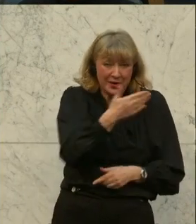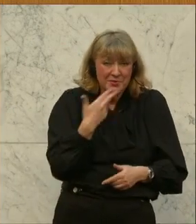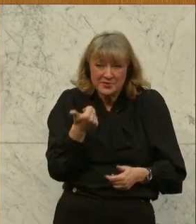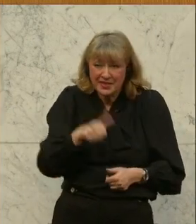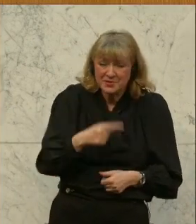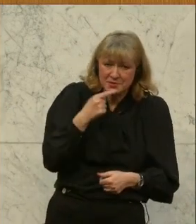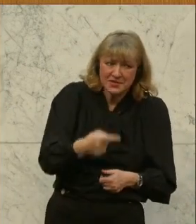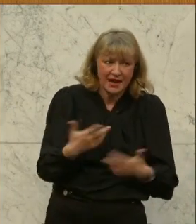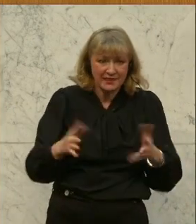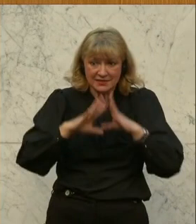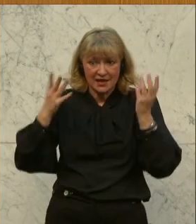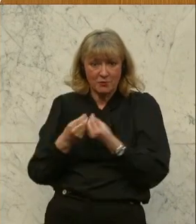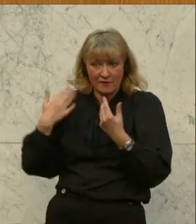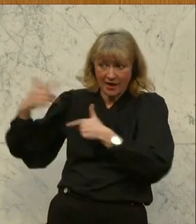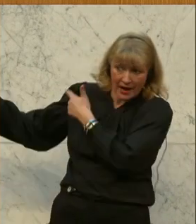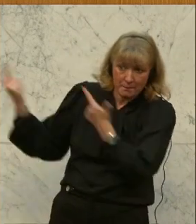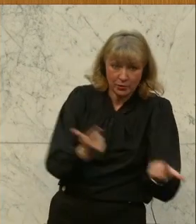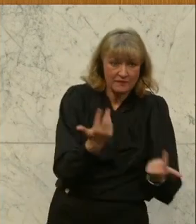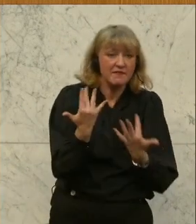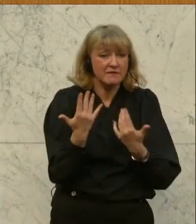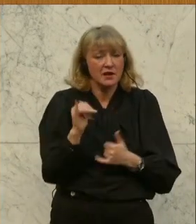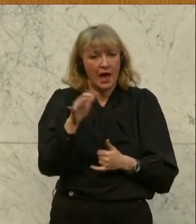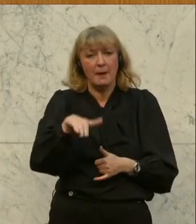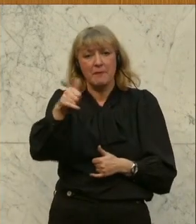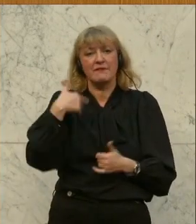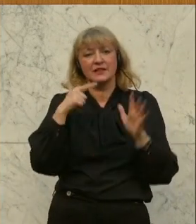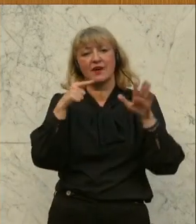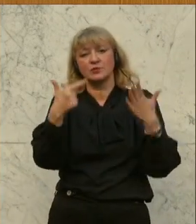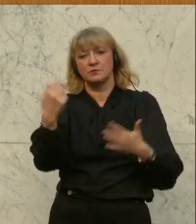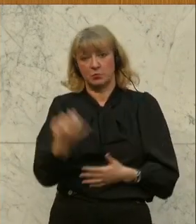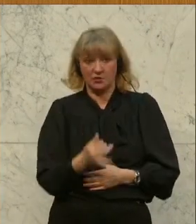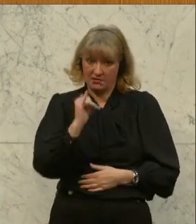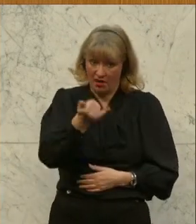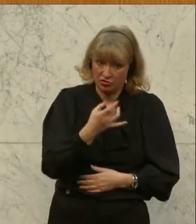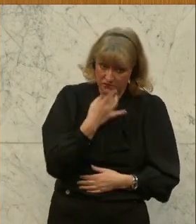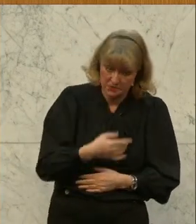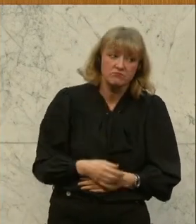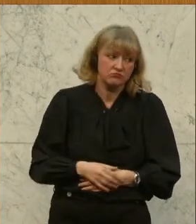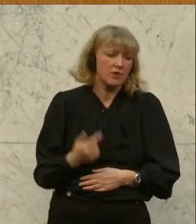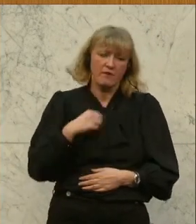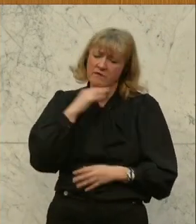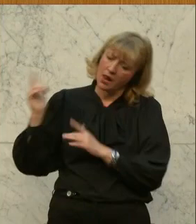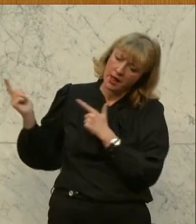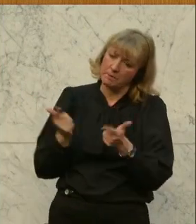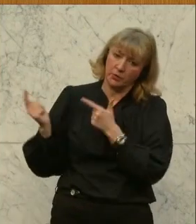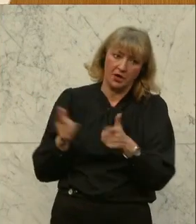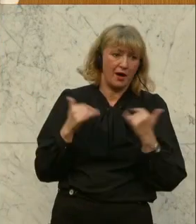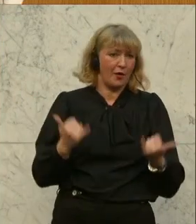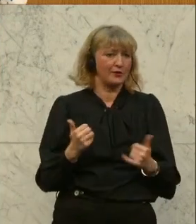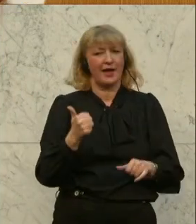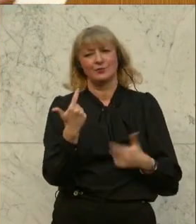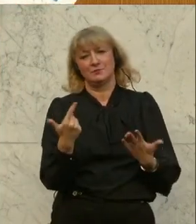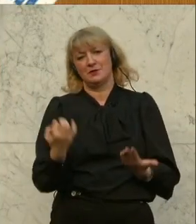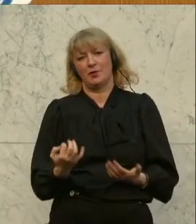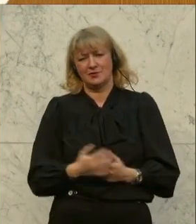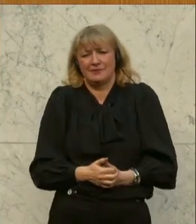wie viel wir insgesamt importiert haben. Ja, im Mai waren es 72 Prozent, da haben wir sehr viel importiert. Heute sind es 71